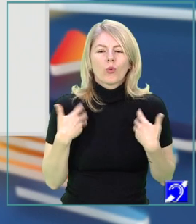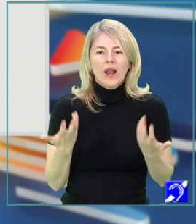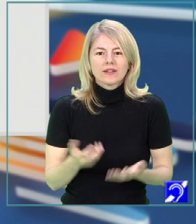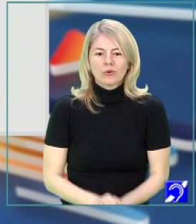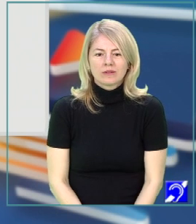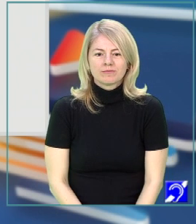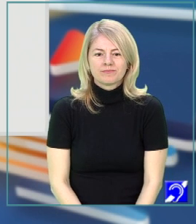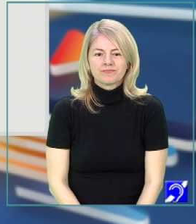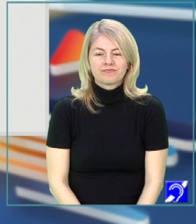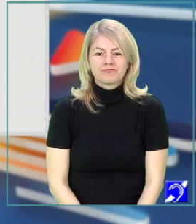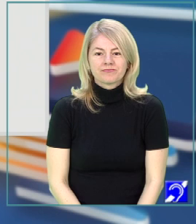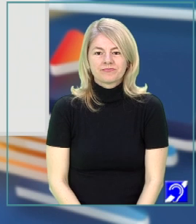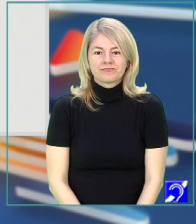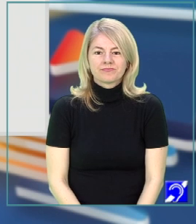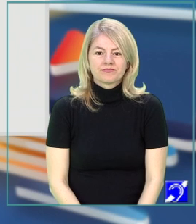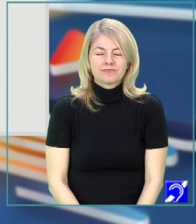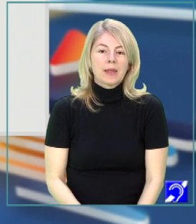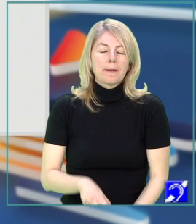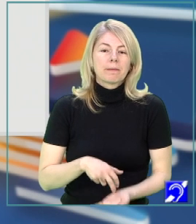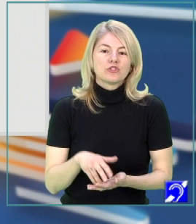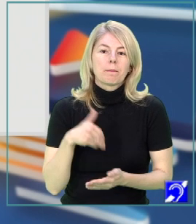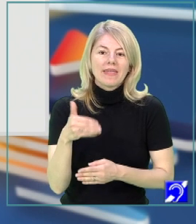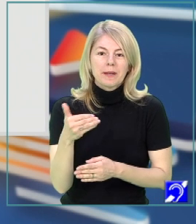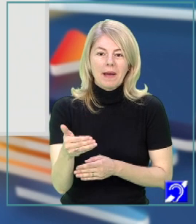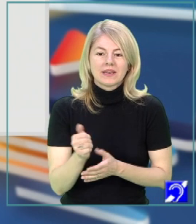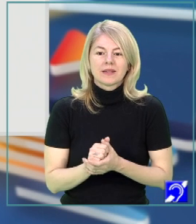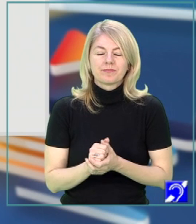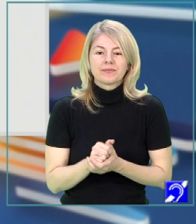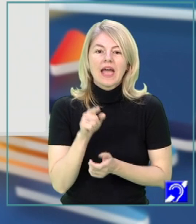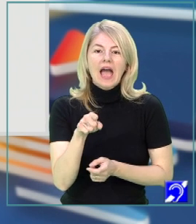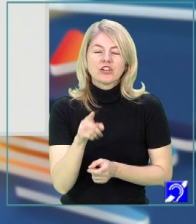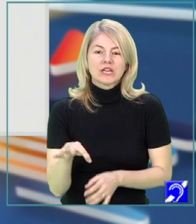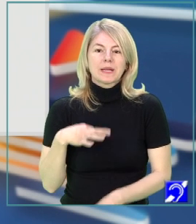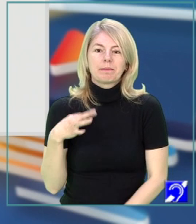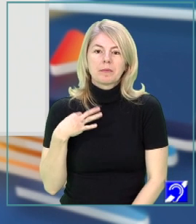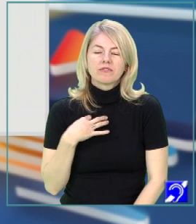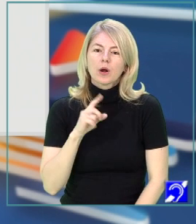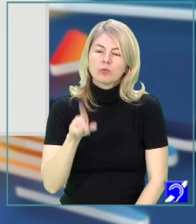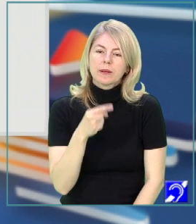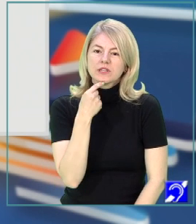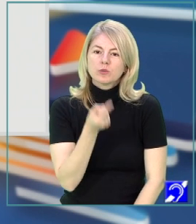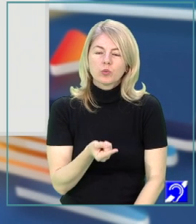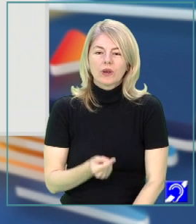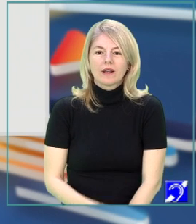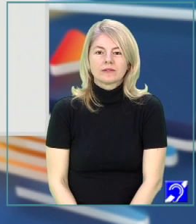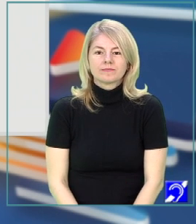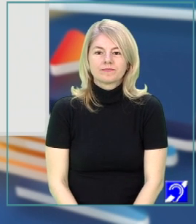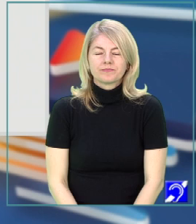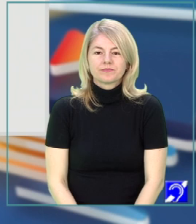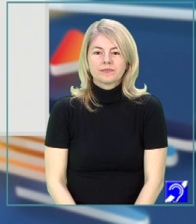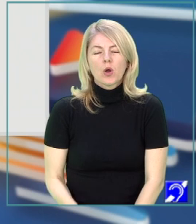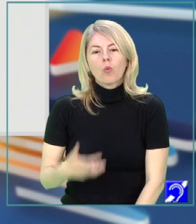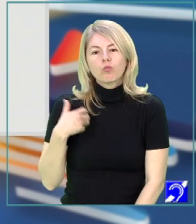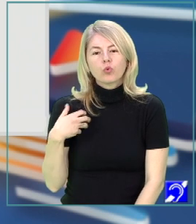Bun, mai departe, această primăvară putem spune că îmi